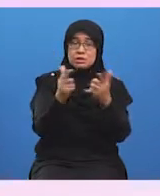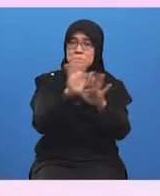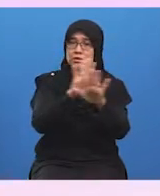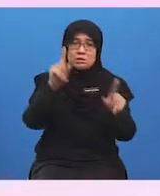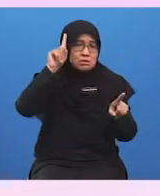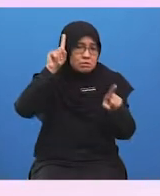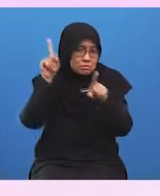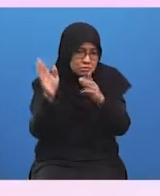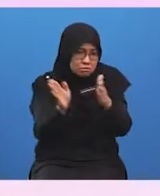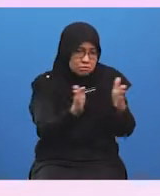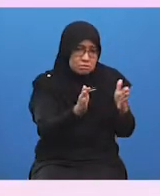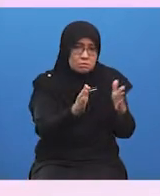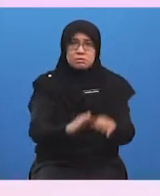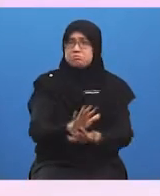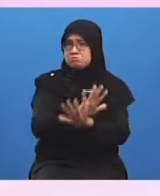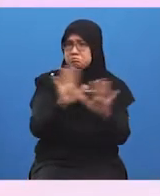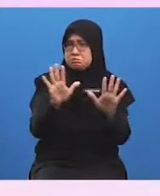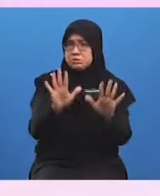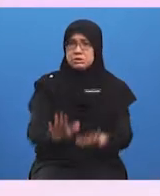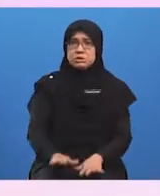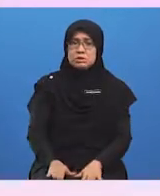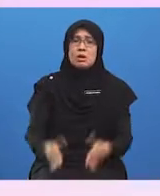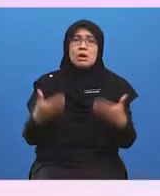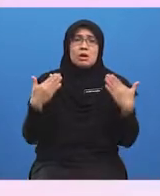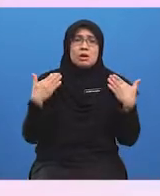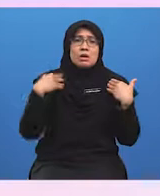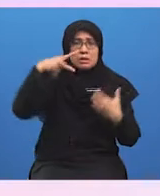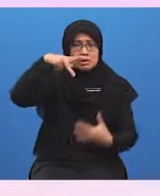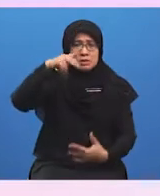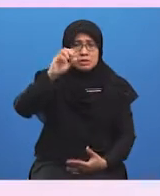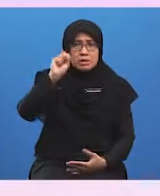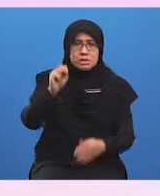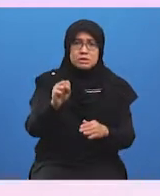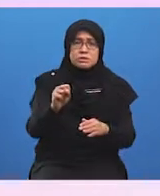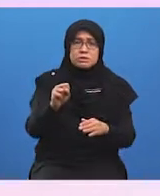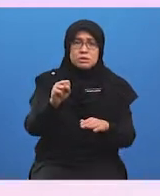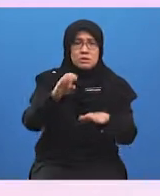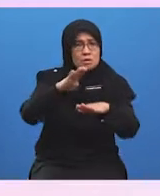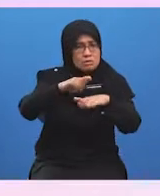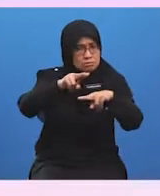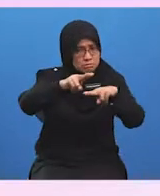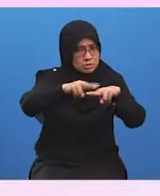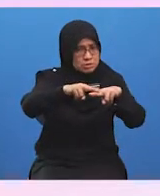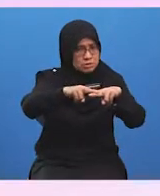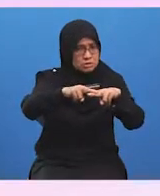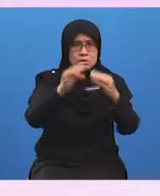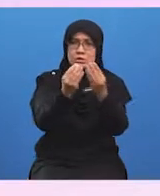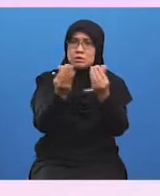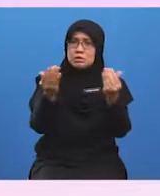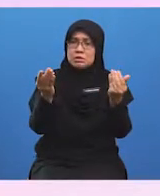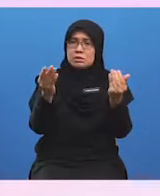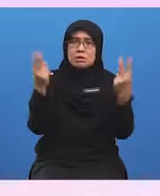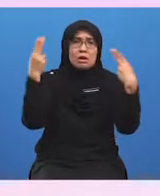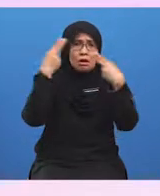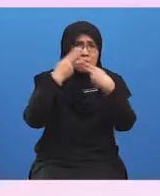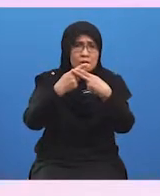Terdapat lokasi PKS yang terletak di kawasan tanah yang tidak sah, tidak sesuai dan di tempat yang